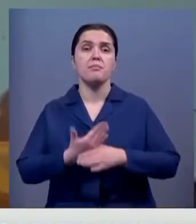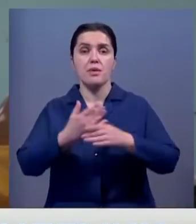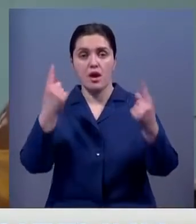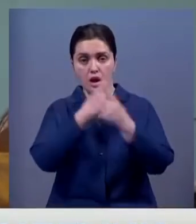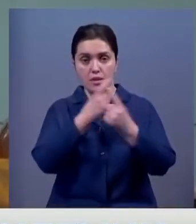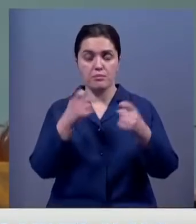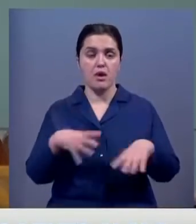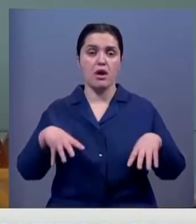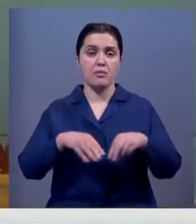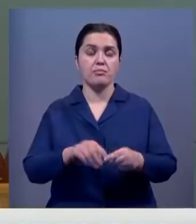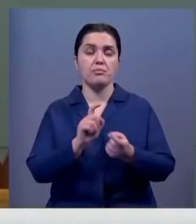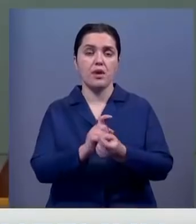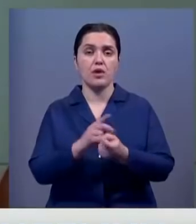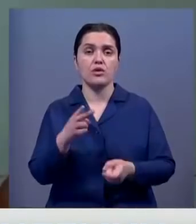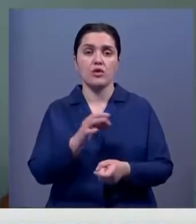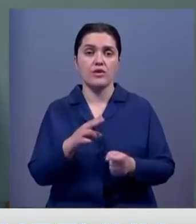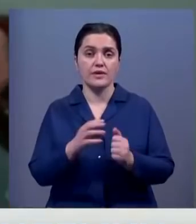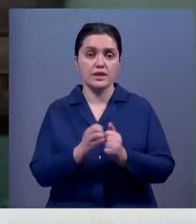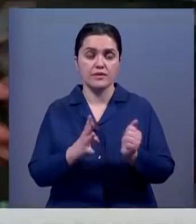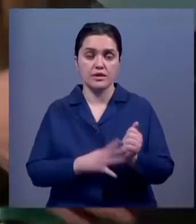объединиться в борьбе с COVID-19.